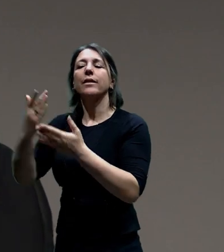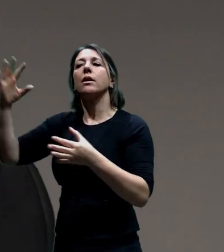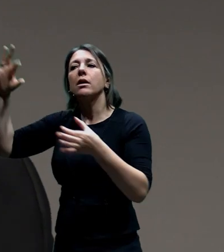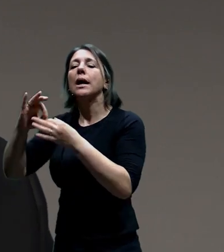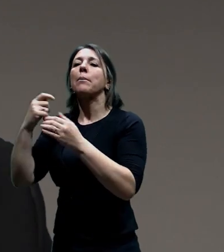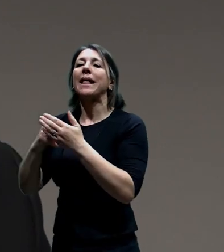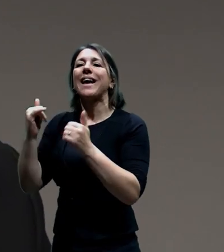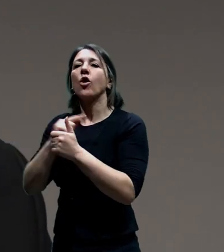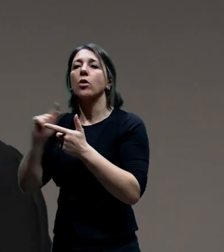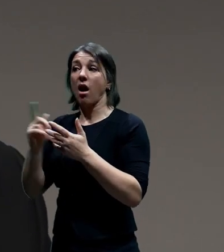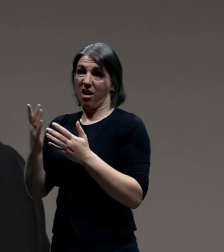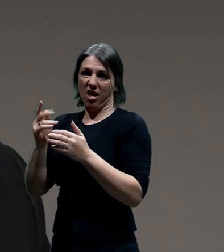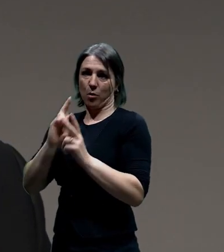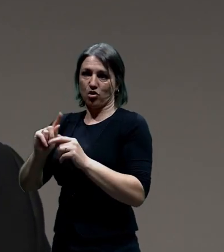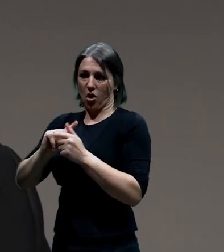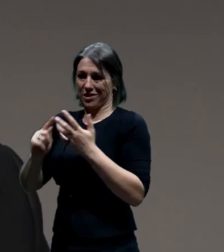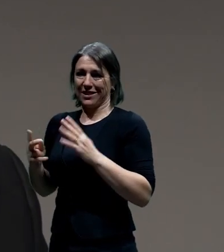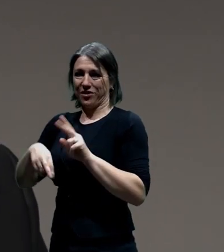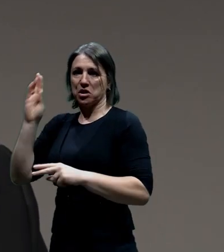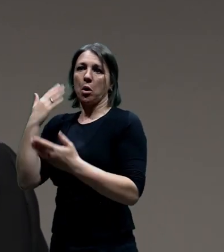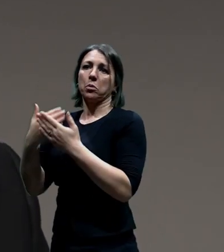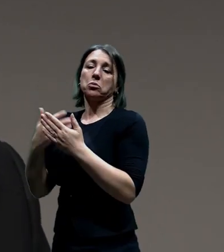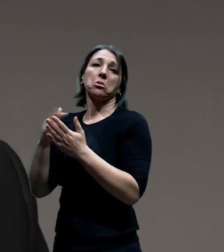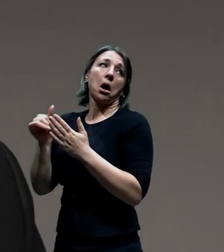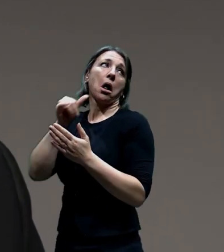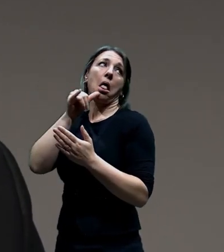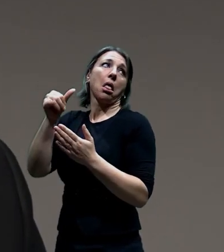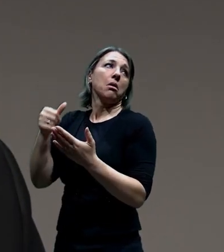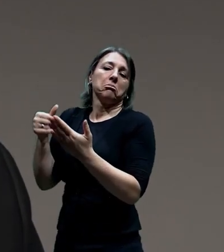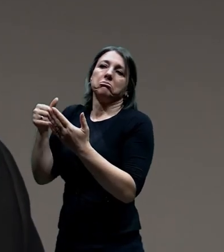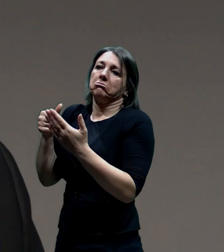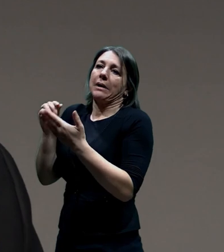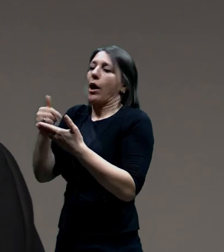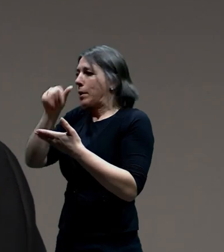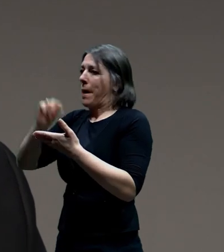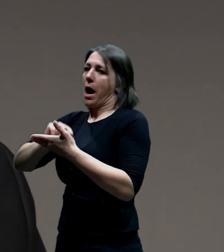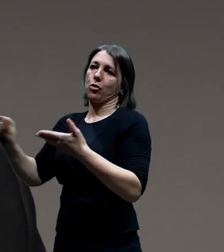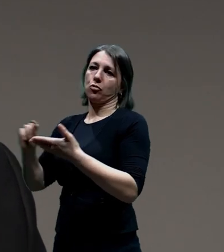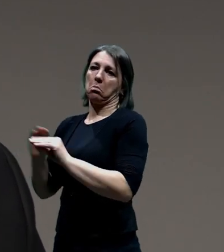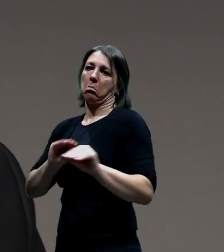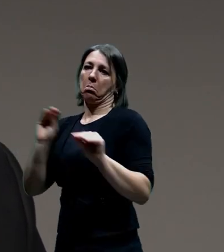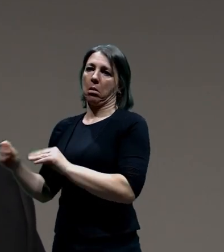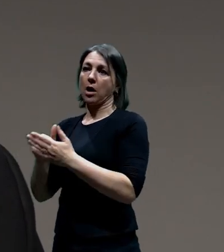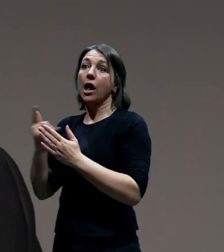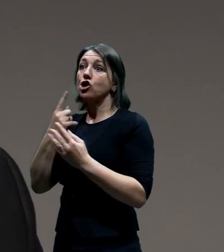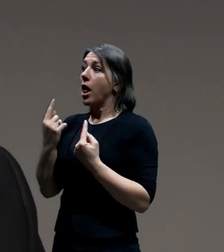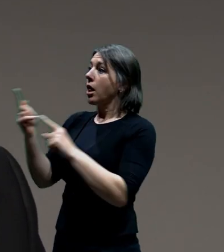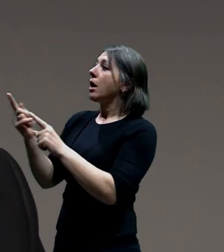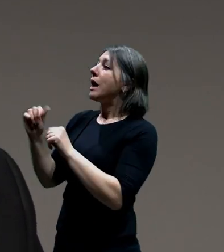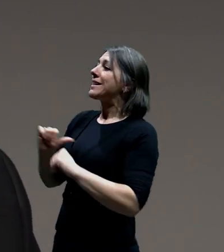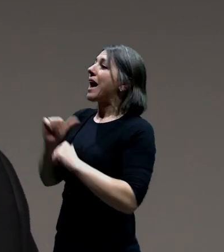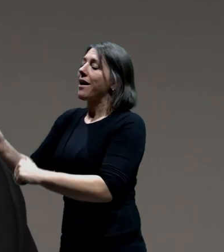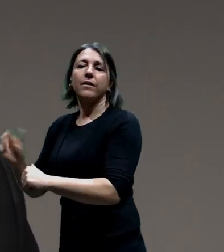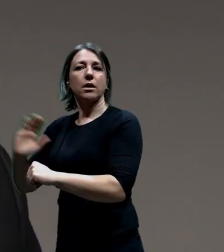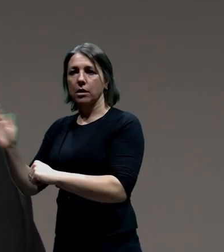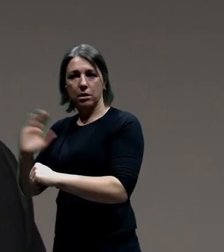mnoho, tak už se tomu tak i v té pracovní skupině dál říkalo. My jsme tím nechtěli říct, že to navrhl studio D3A a vybourává vůlku